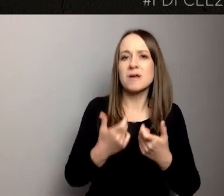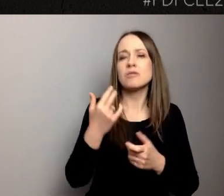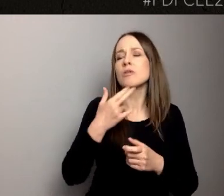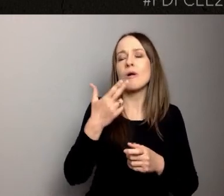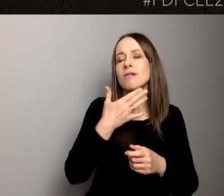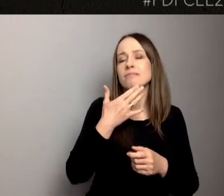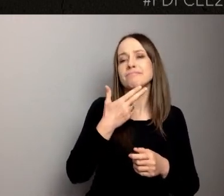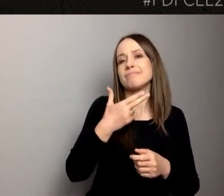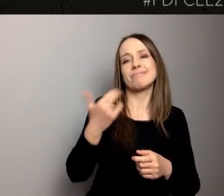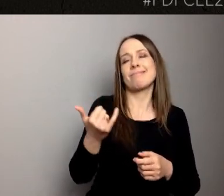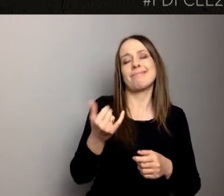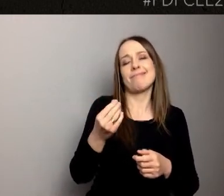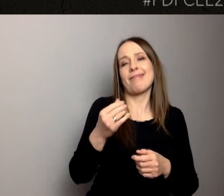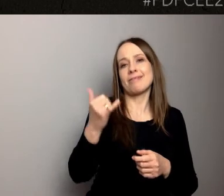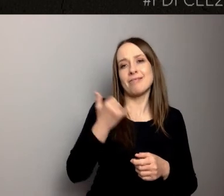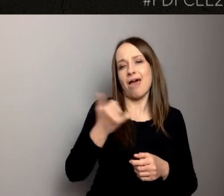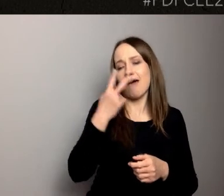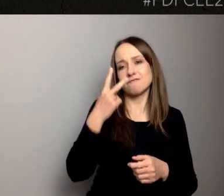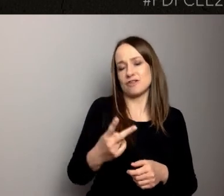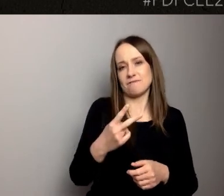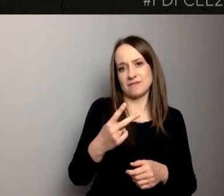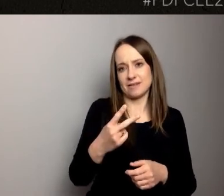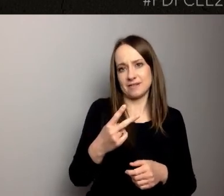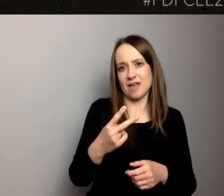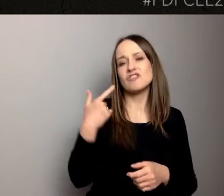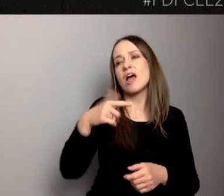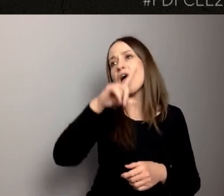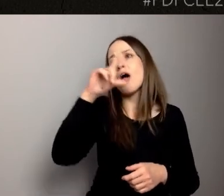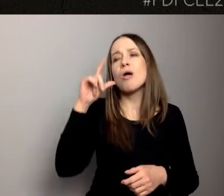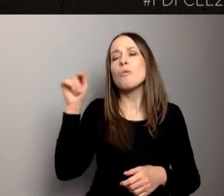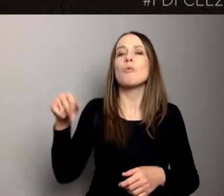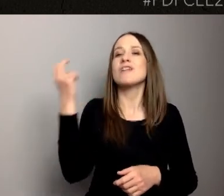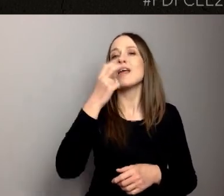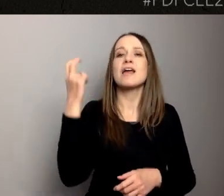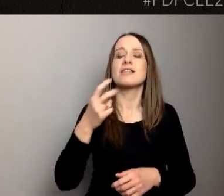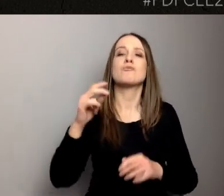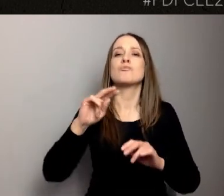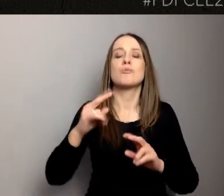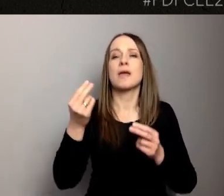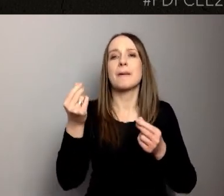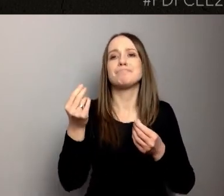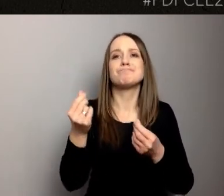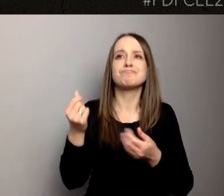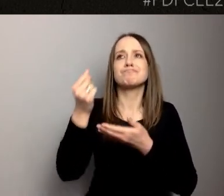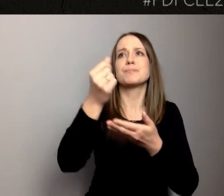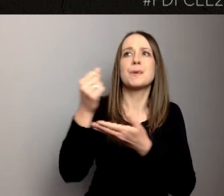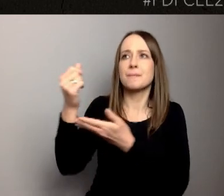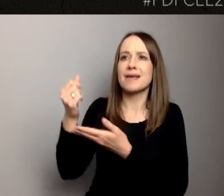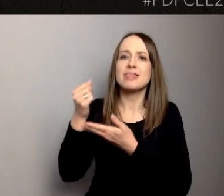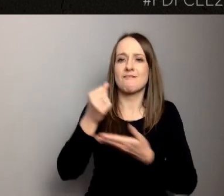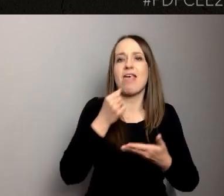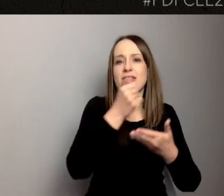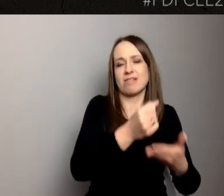mieszkańcy interesują się inwestycjami publicznymi. Jeżeli się interesują, to zazwyczaj dlatego, że mają jakiś partykularny